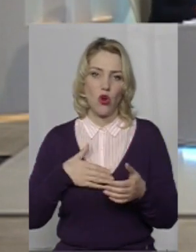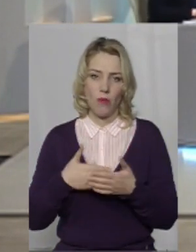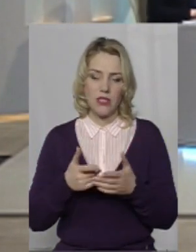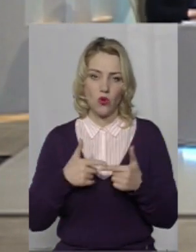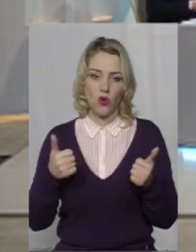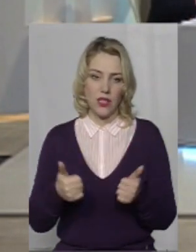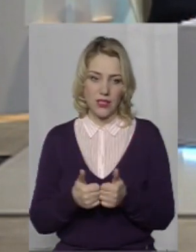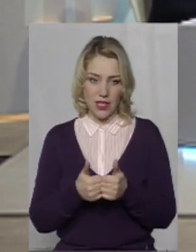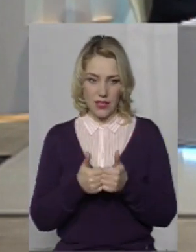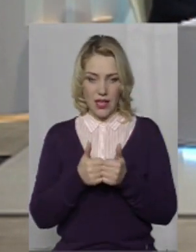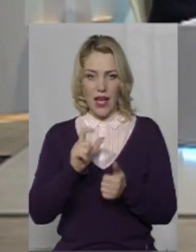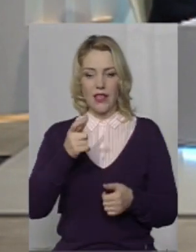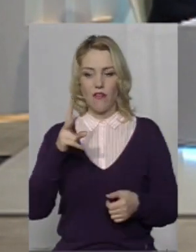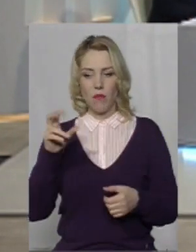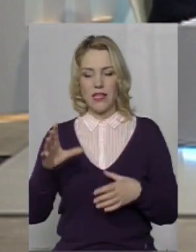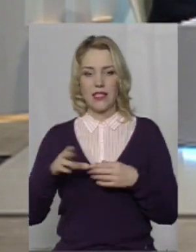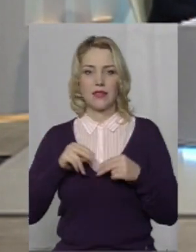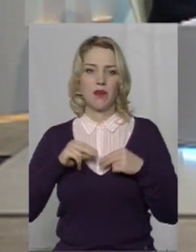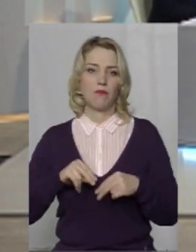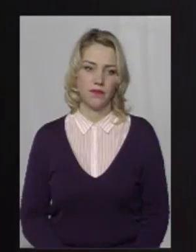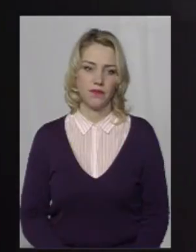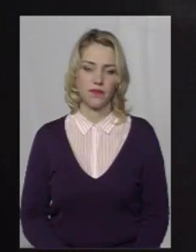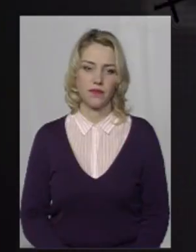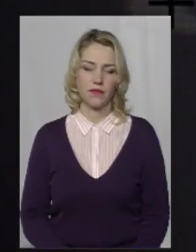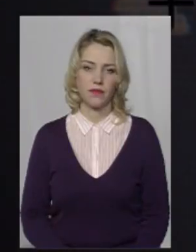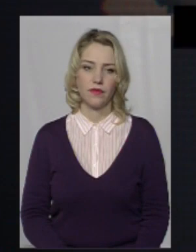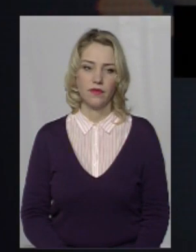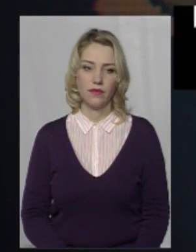організації. Європейська співпраця Сергія Донця.